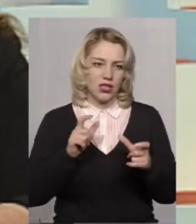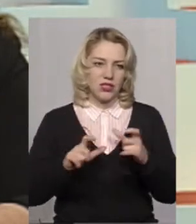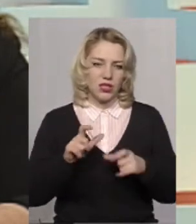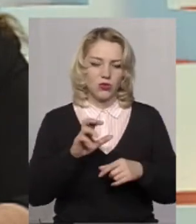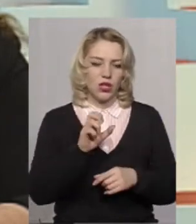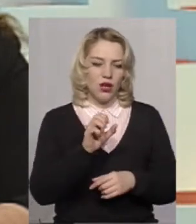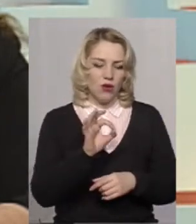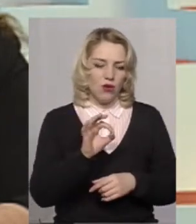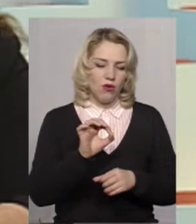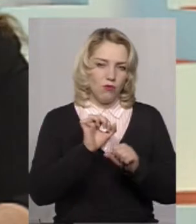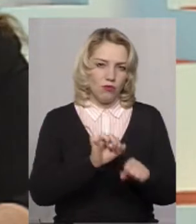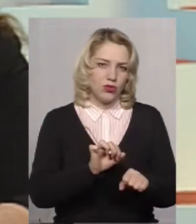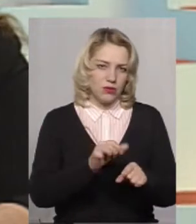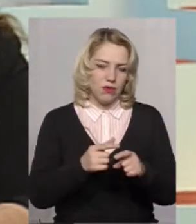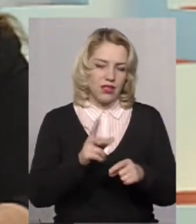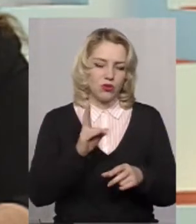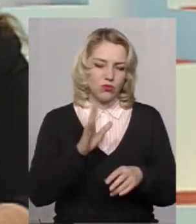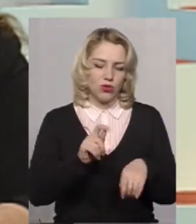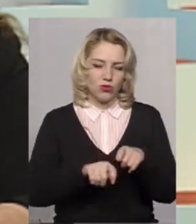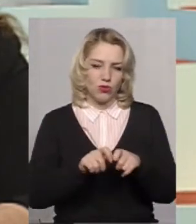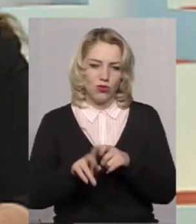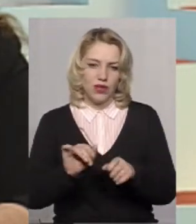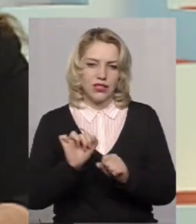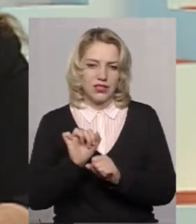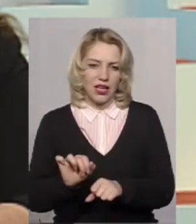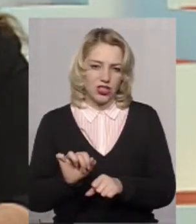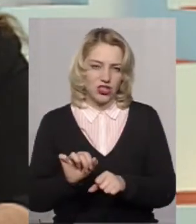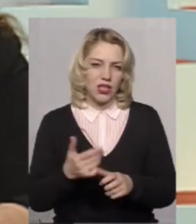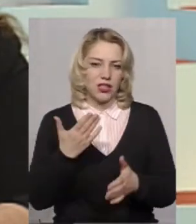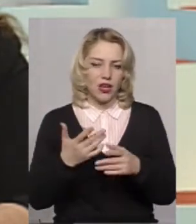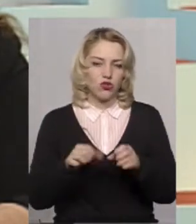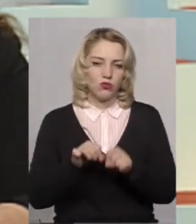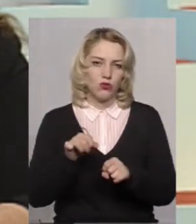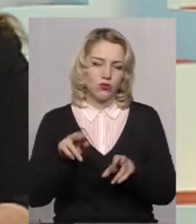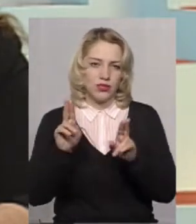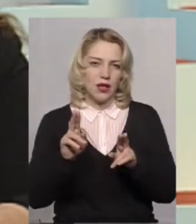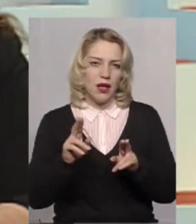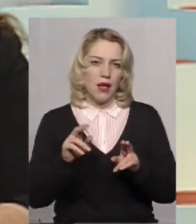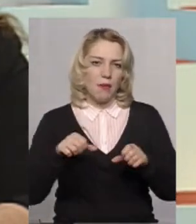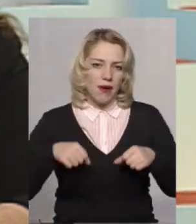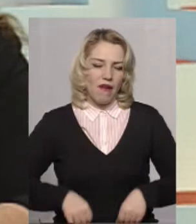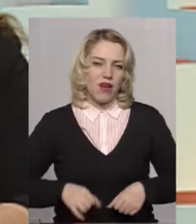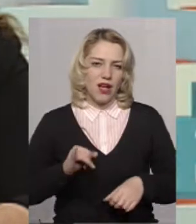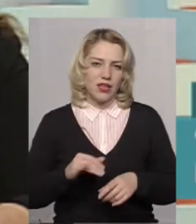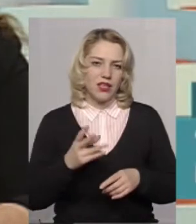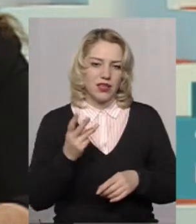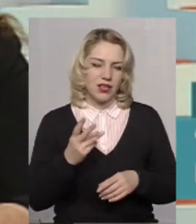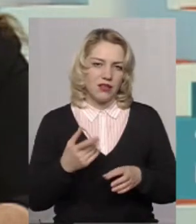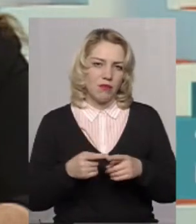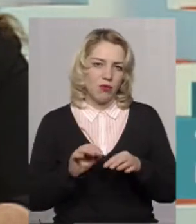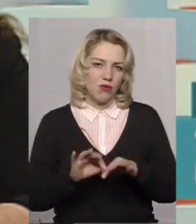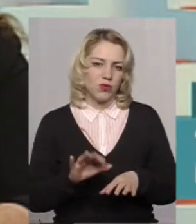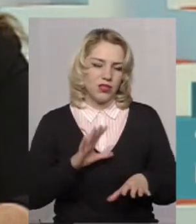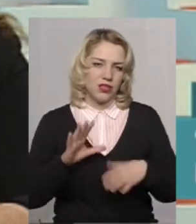тобто, який буде контролювати і захищати, якщо порушуються такі права. І третя команда пропонувала проводити тренінги